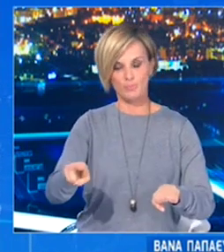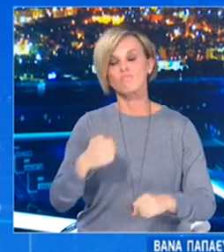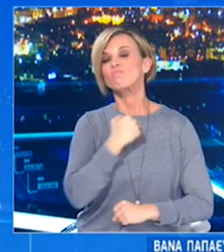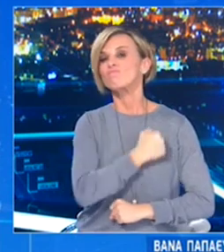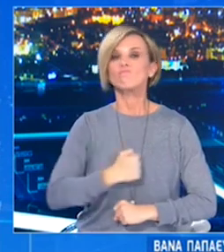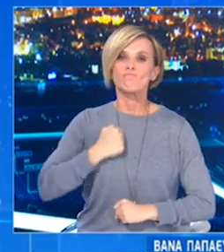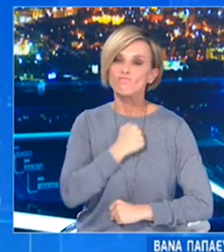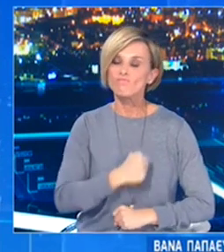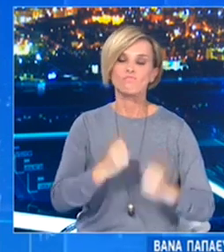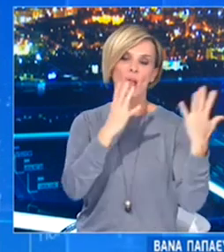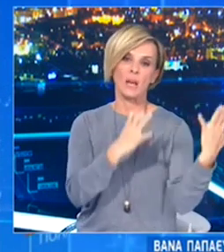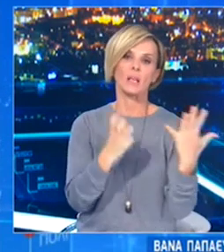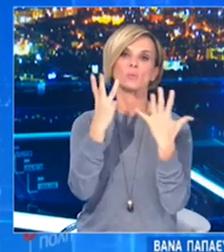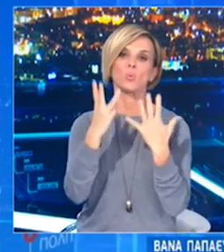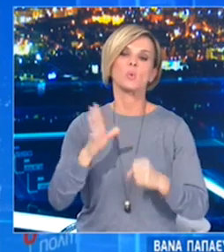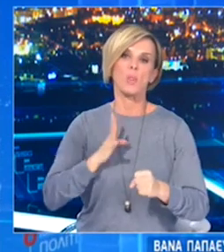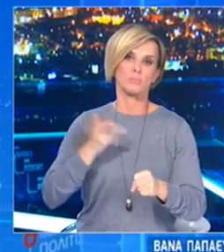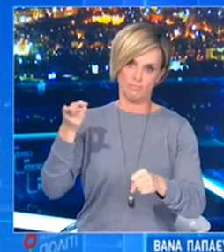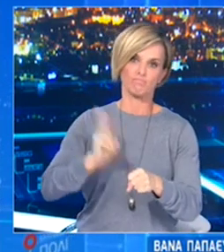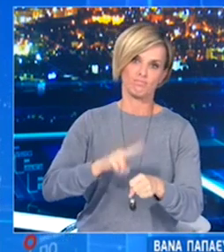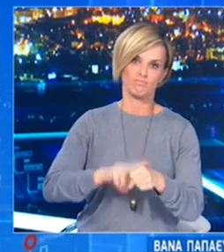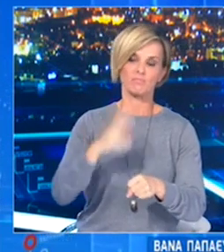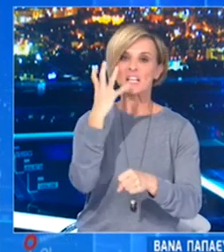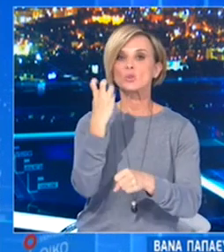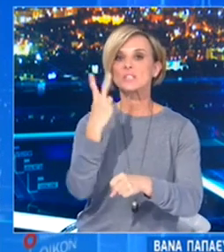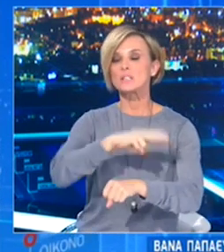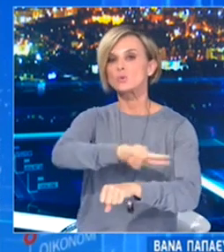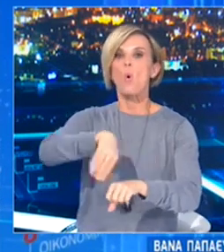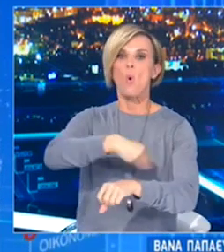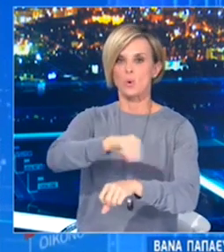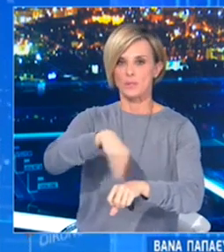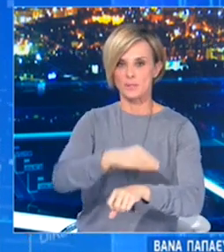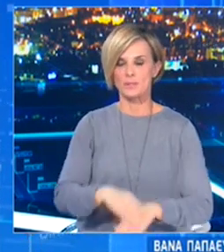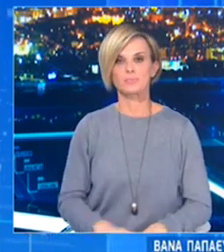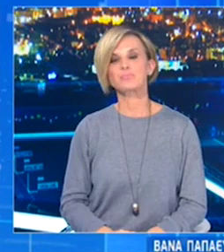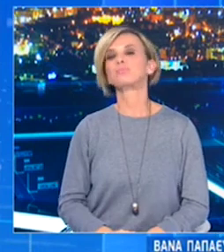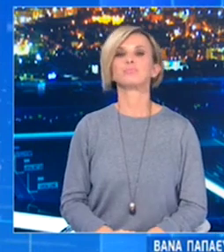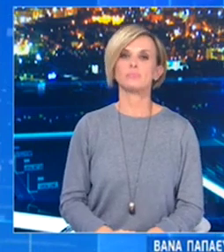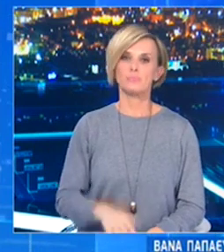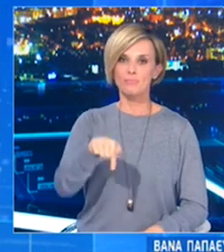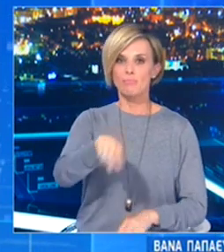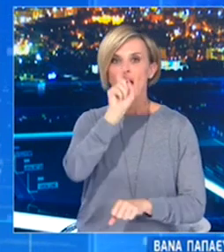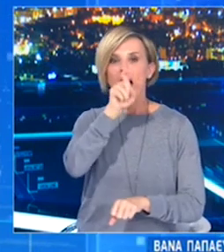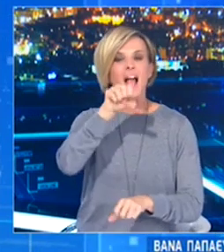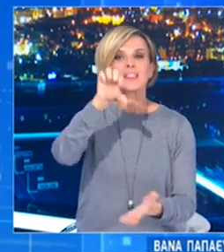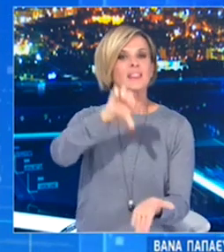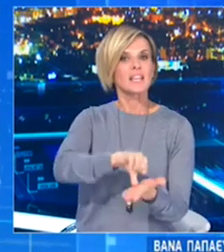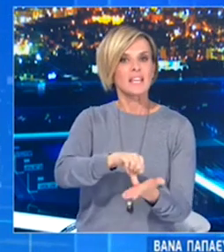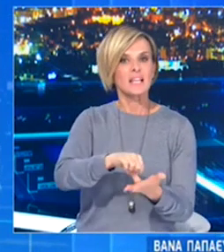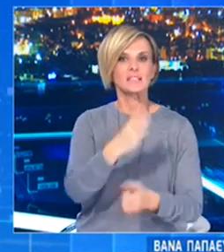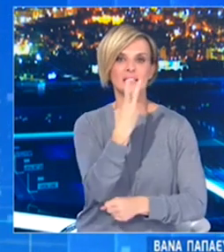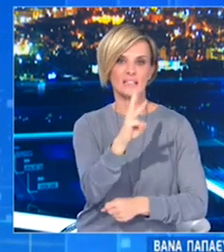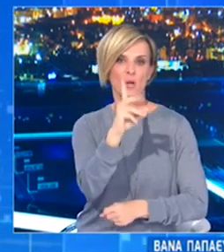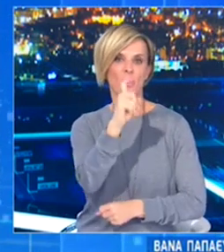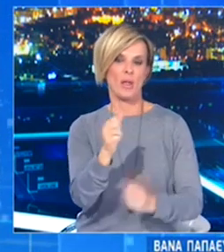μας έχασαν τη ζωή τους κατά διάκεια των τελευταίων 24 ώρων. Να δούμε και την κατανομή των διαγνώσεων. Στην Αττική είχαμε 316